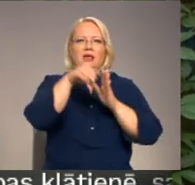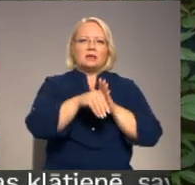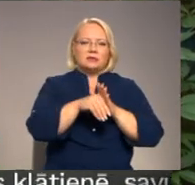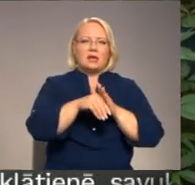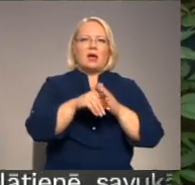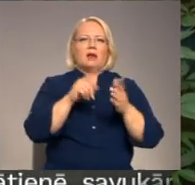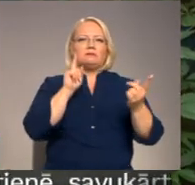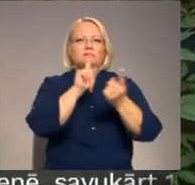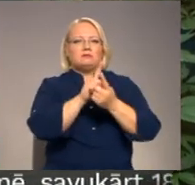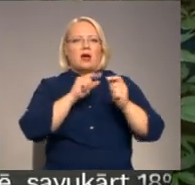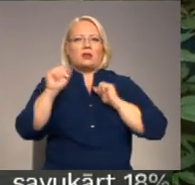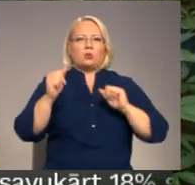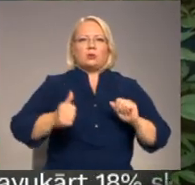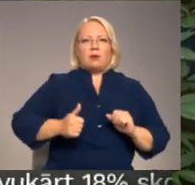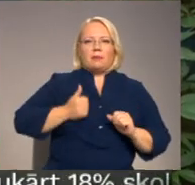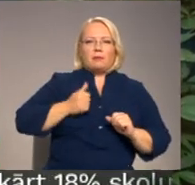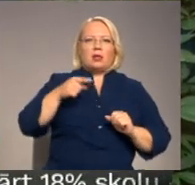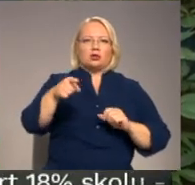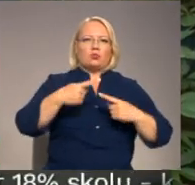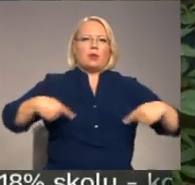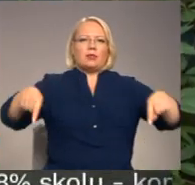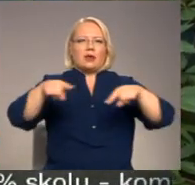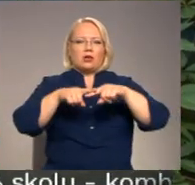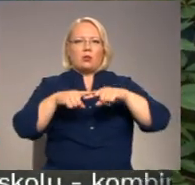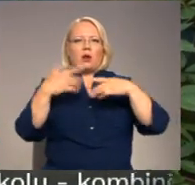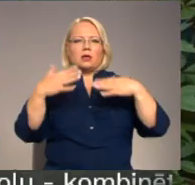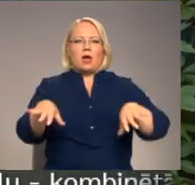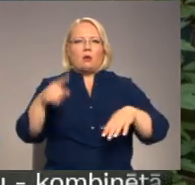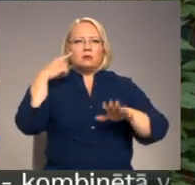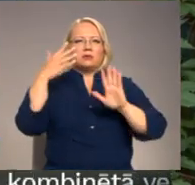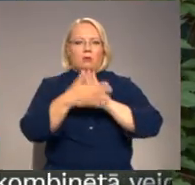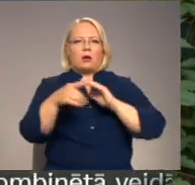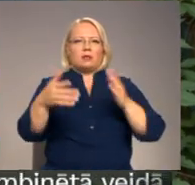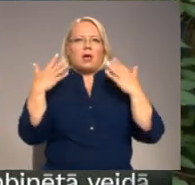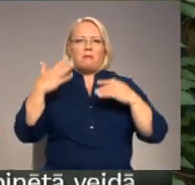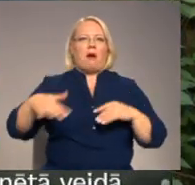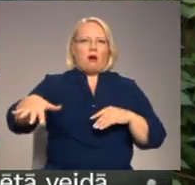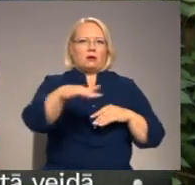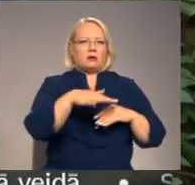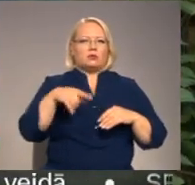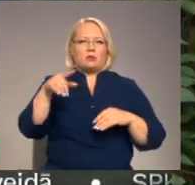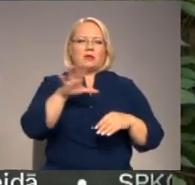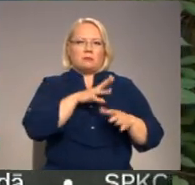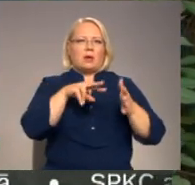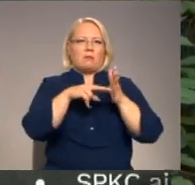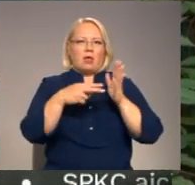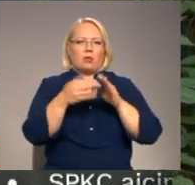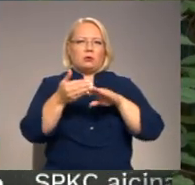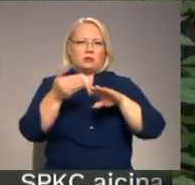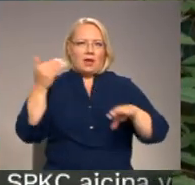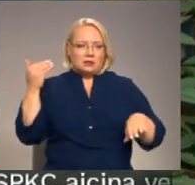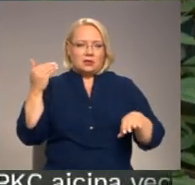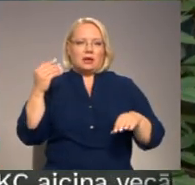saruna ar valsts nekustamiem īpašumiem, lai šo teritoriju atpirkt jau laicīgi apzinoties, ka šeit ir parka potenciāls un tas bija jau plānots laicīgi.